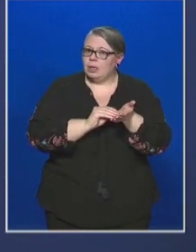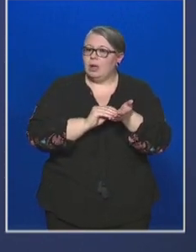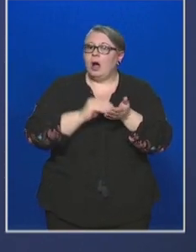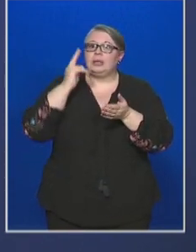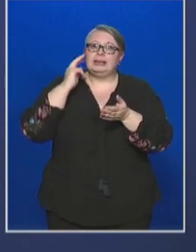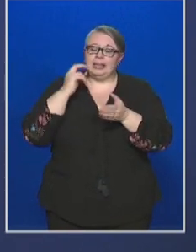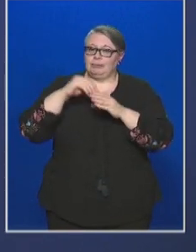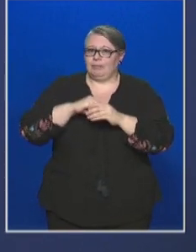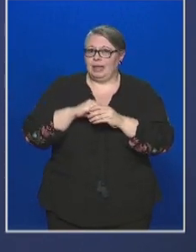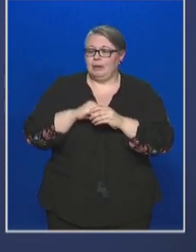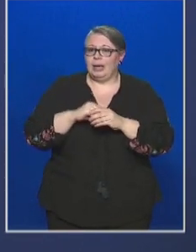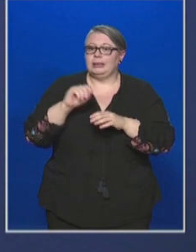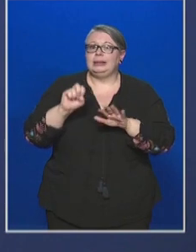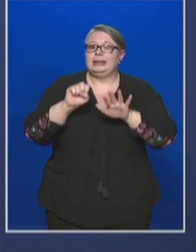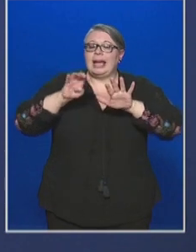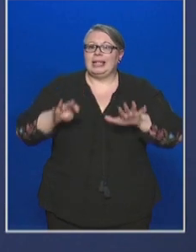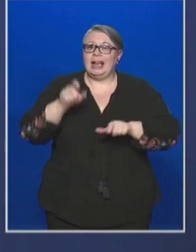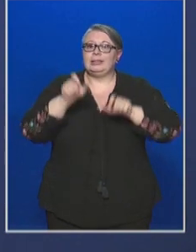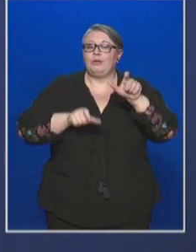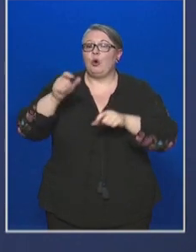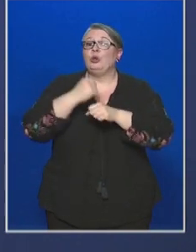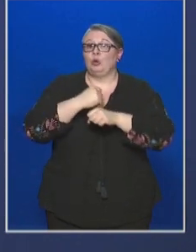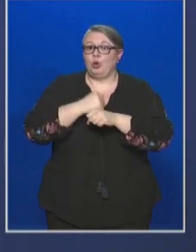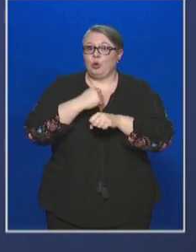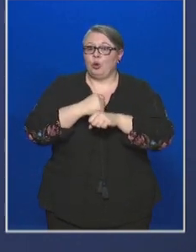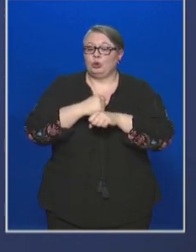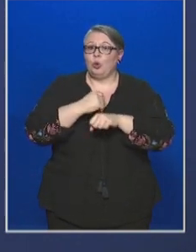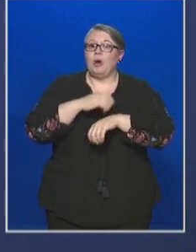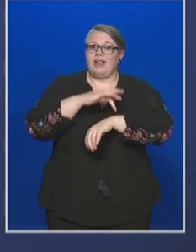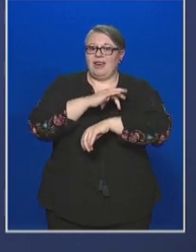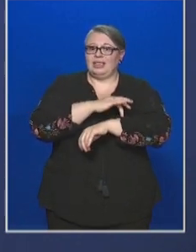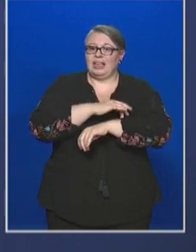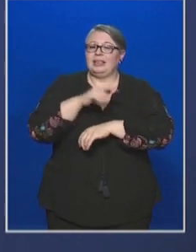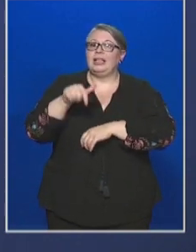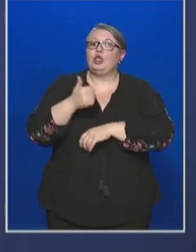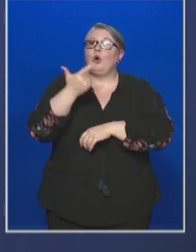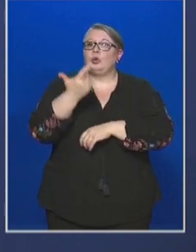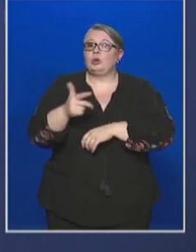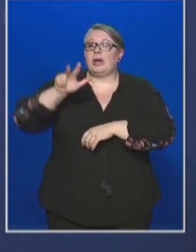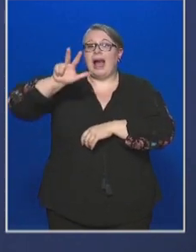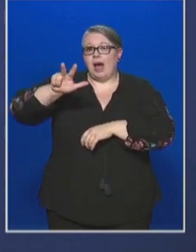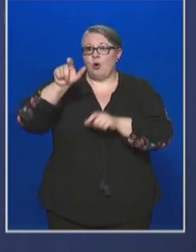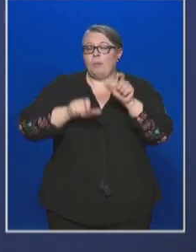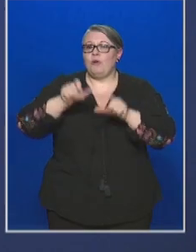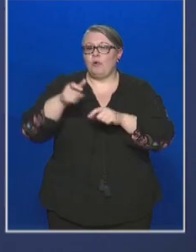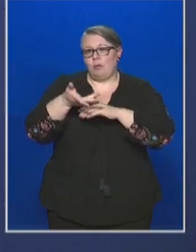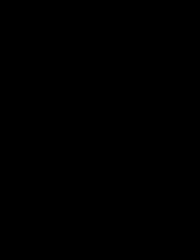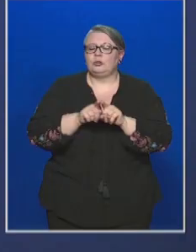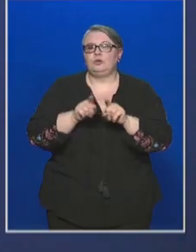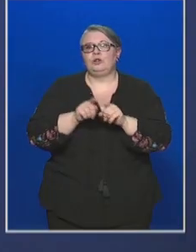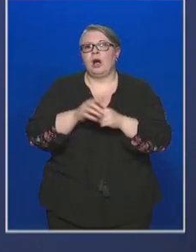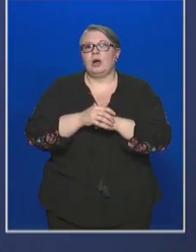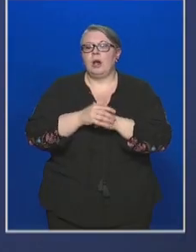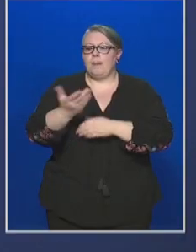intézményben, 19 fő dolgozó érintett és 23 fő hunyt el.